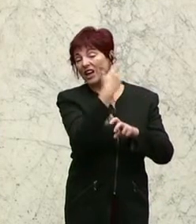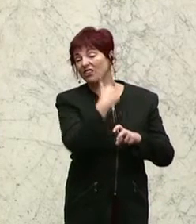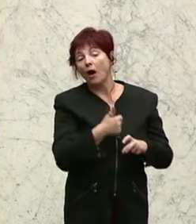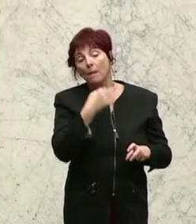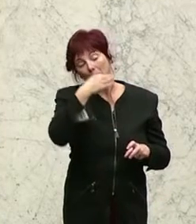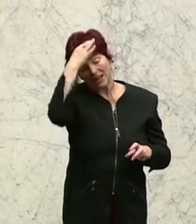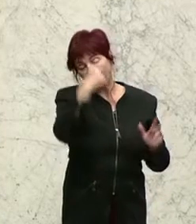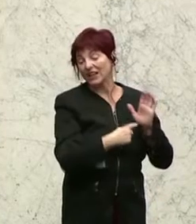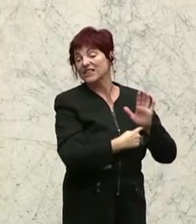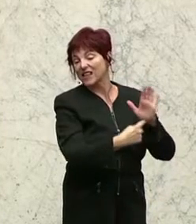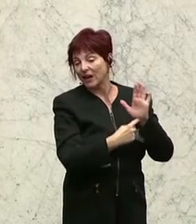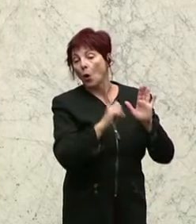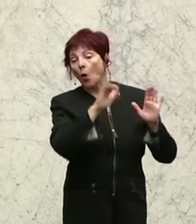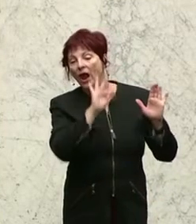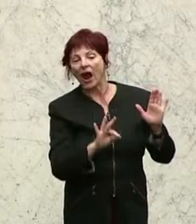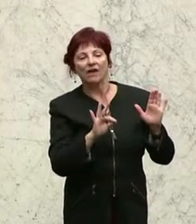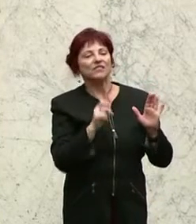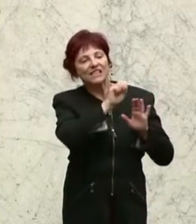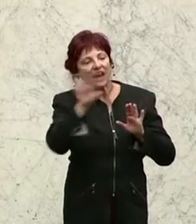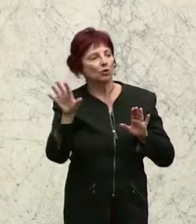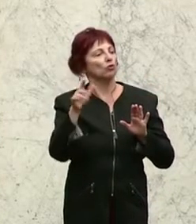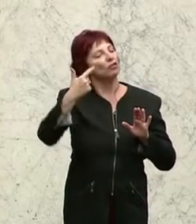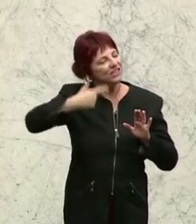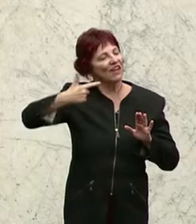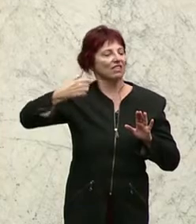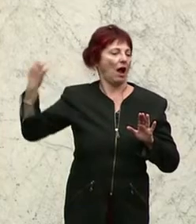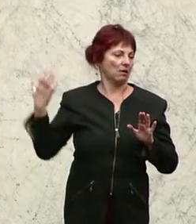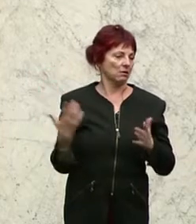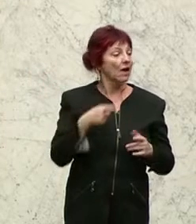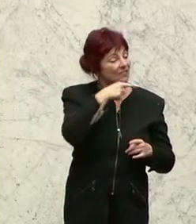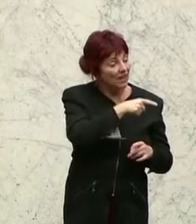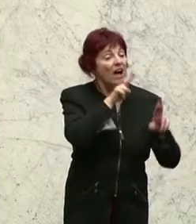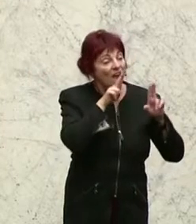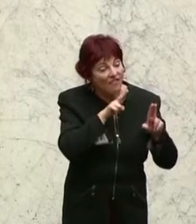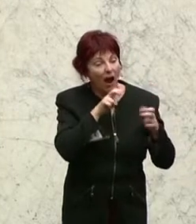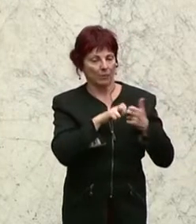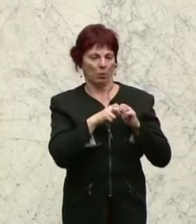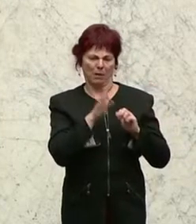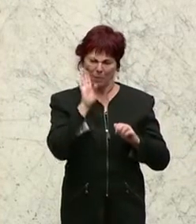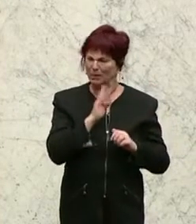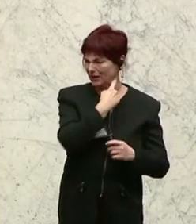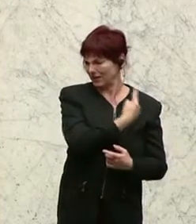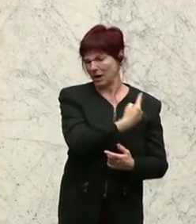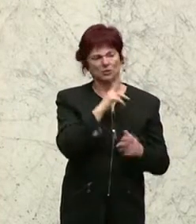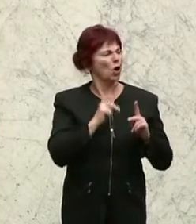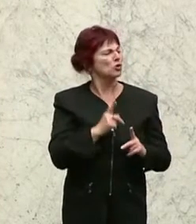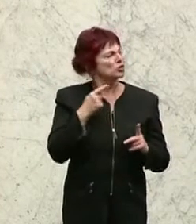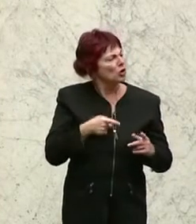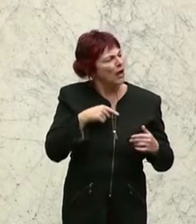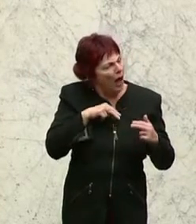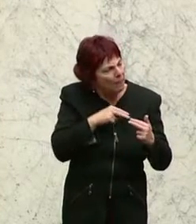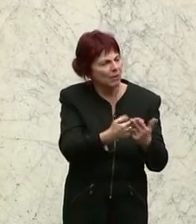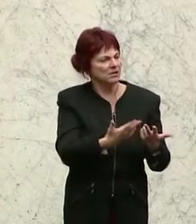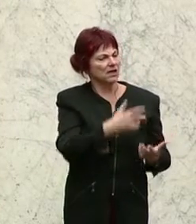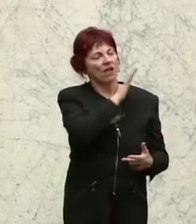von vor zwei Tagen. Das sind die wahren Probleme. Und da würde ich Sie schon auch einmal bitten, hier auch darauf einzugehen. Denn in Ihrer Wortmeldung haben Sie heute